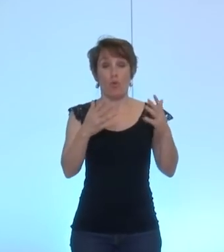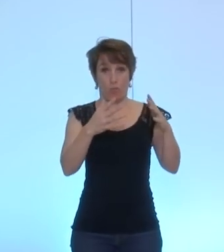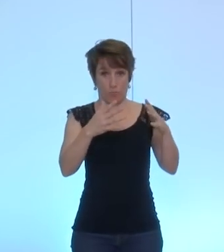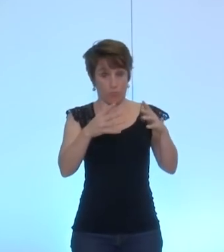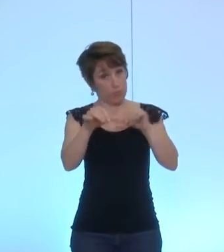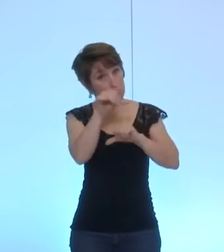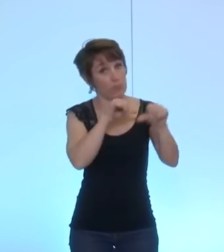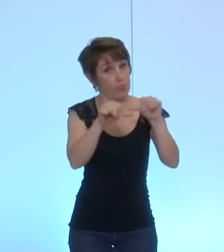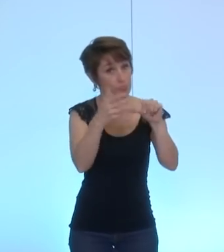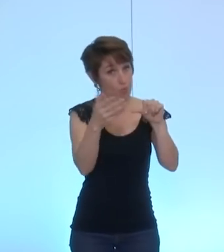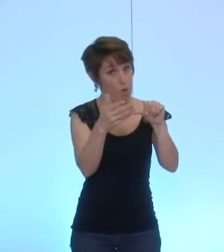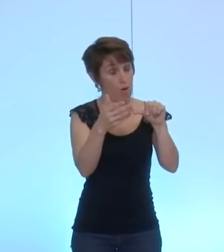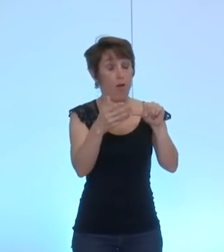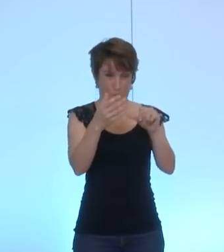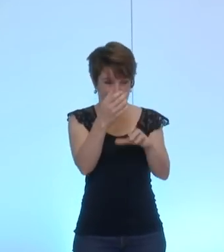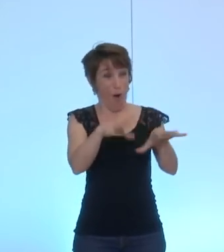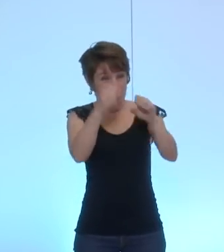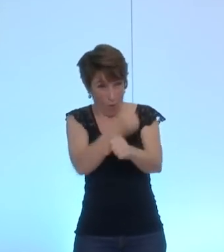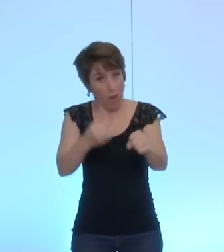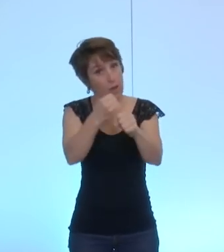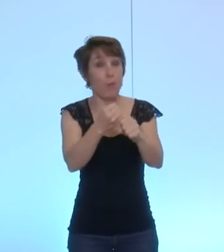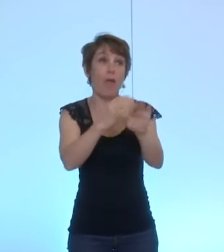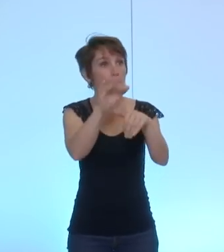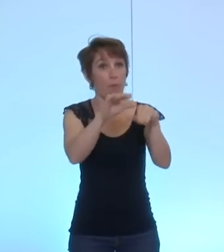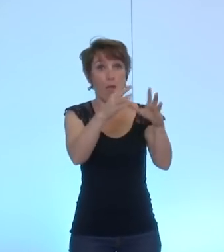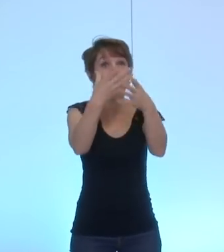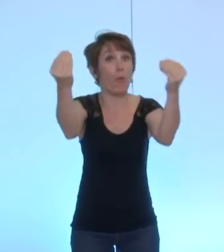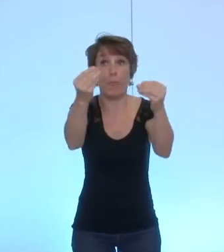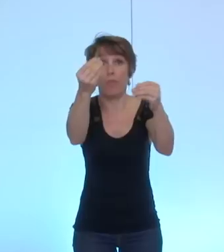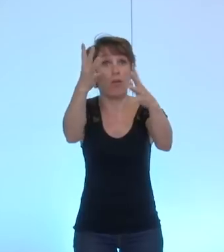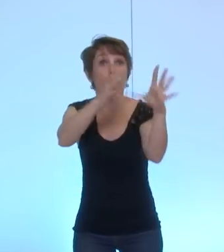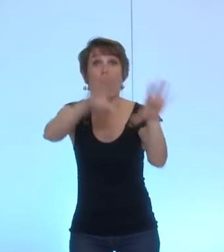ils disparaissent, déménagent que les aides soient remboursées.